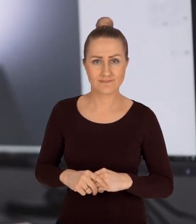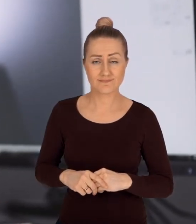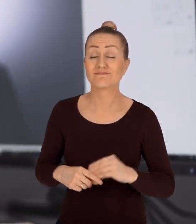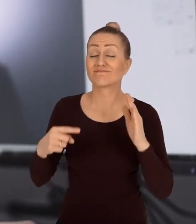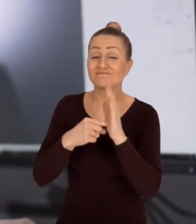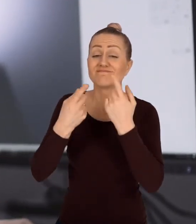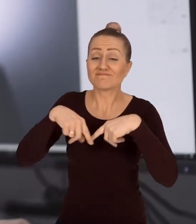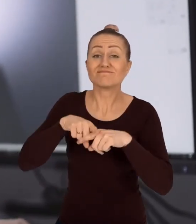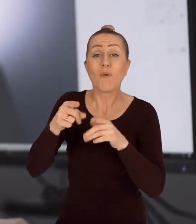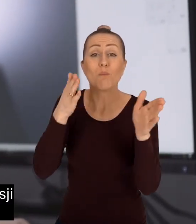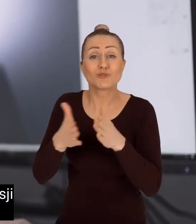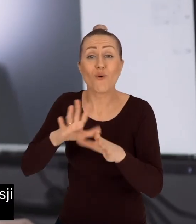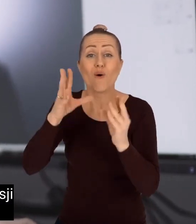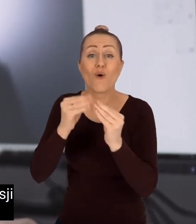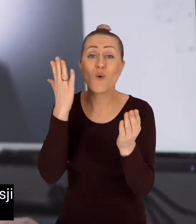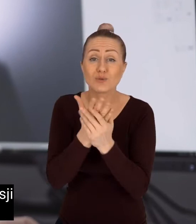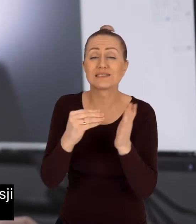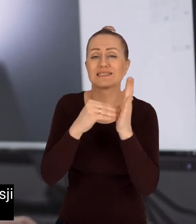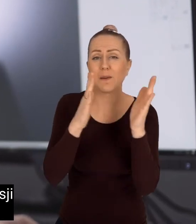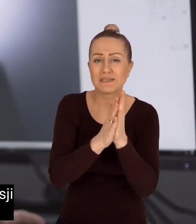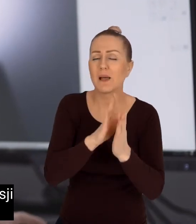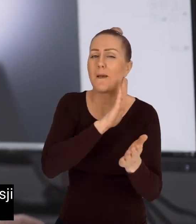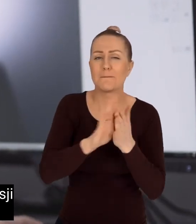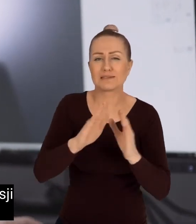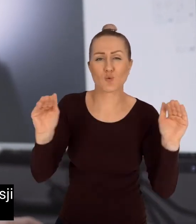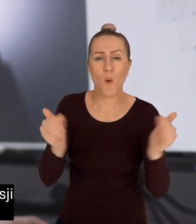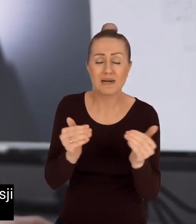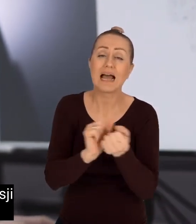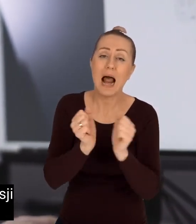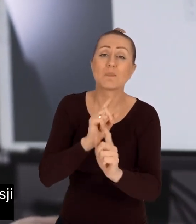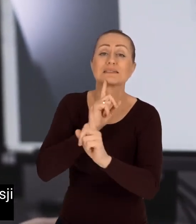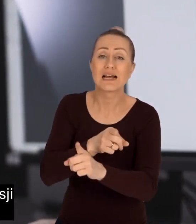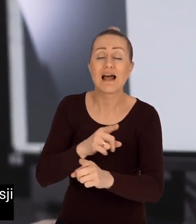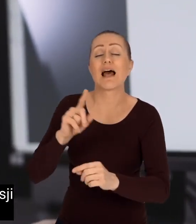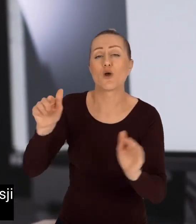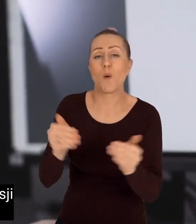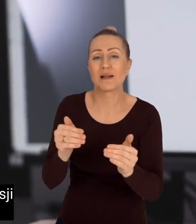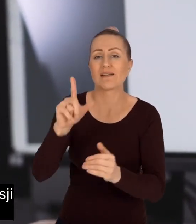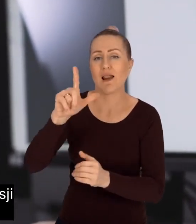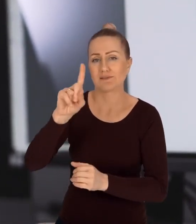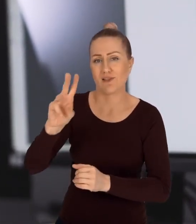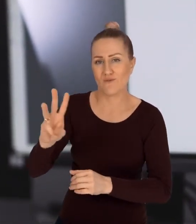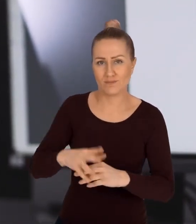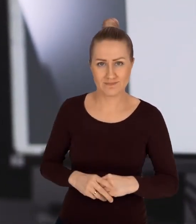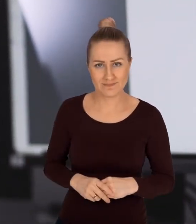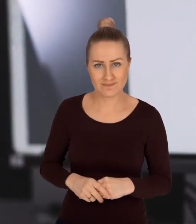I tak przygotowany plik zapisujemy w formacie TIFF bez kompresji lub zalecaną kompresją LZW.